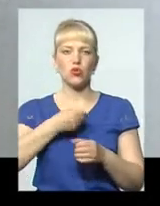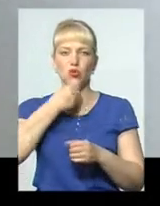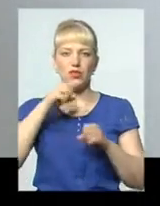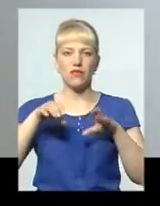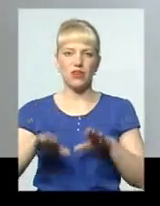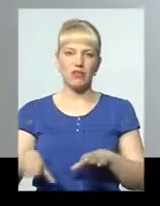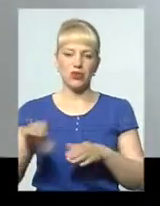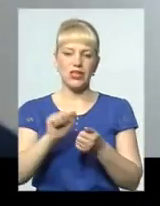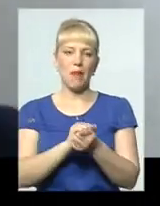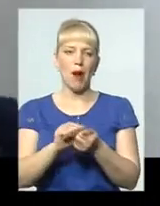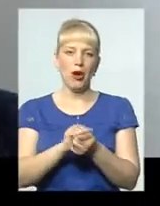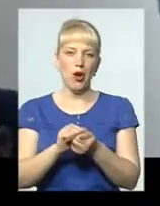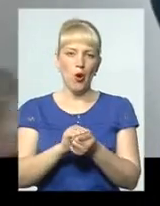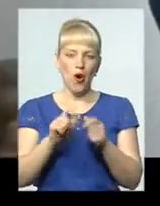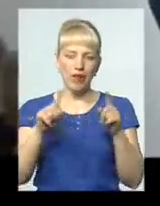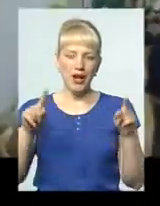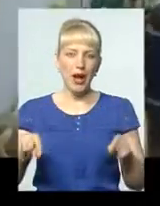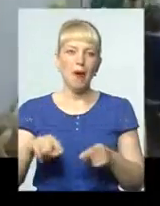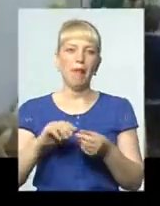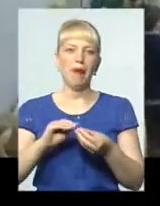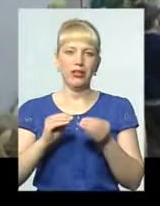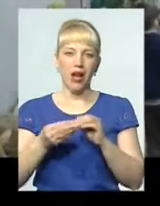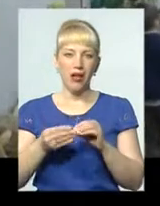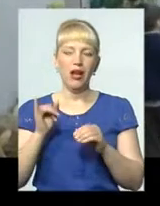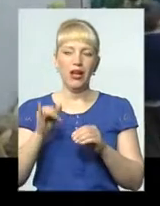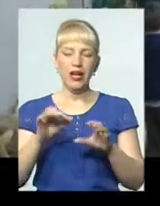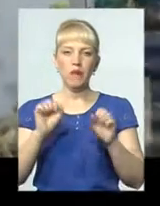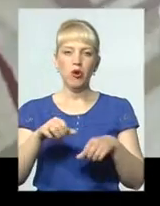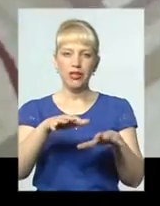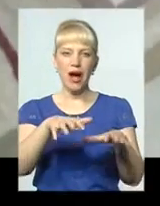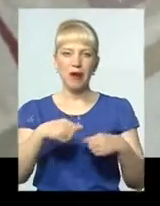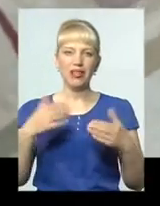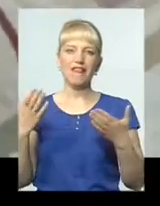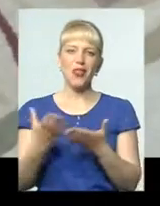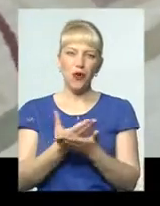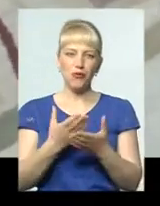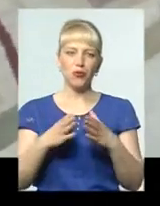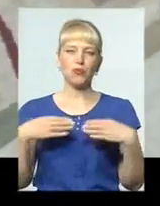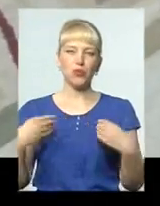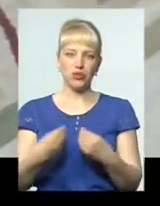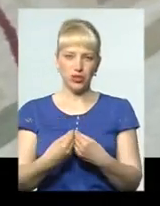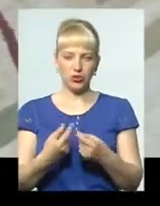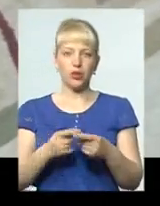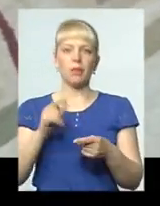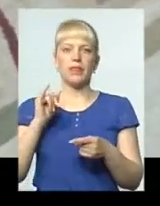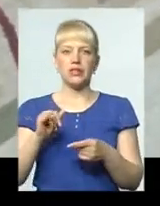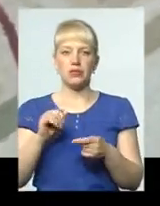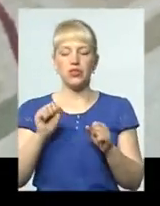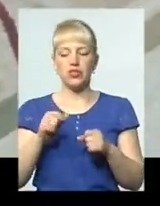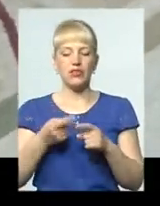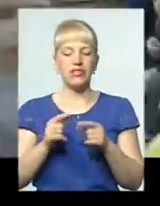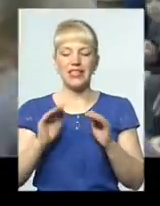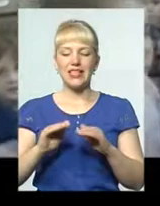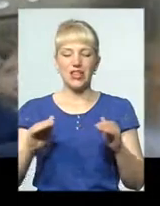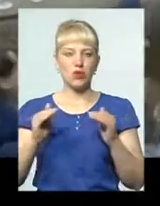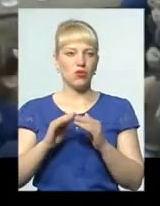усі паперові питання та зможуть забрати їх у нову родину. Можливо, дитячий будинок – це не найкраще місце